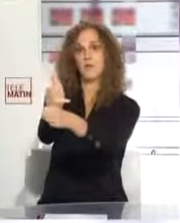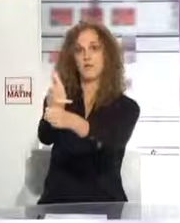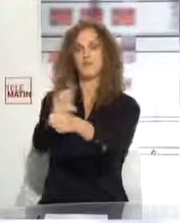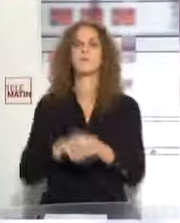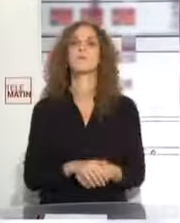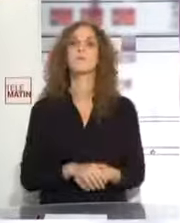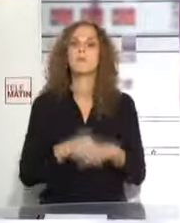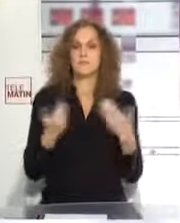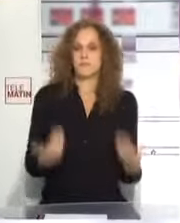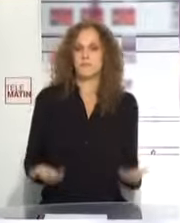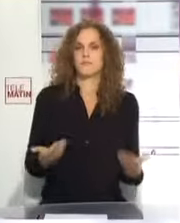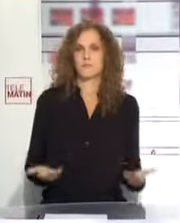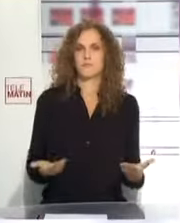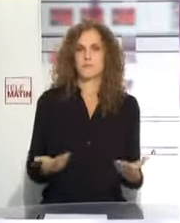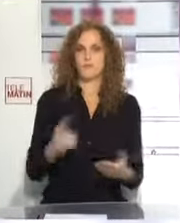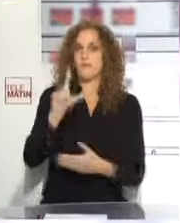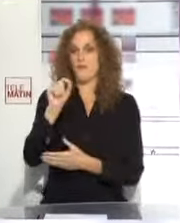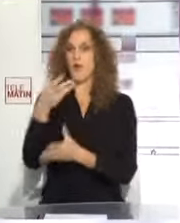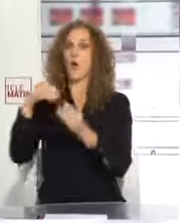Dans l'actualité également, la mobilisation...